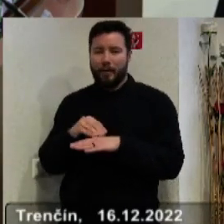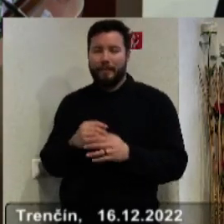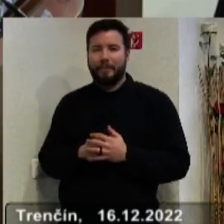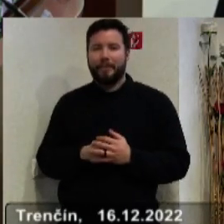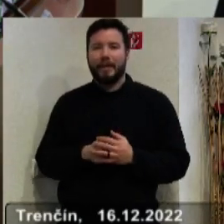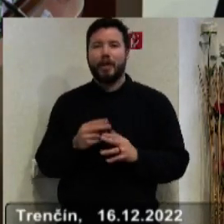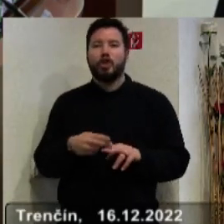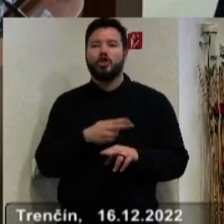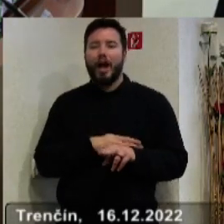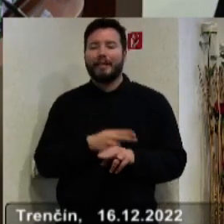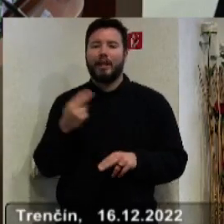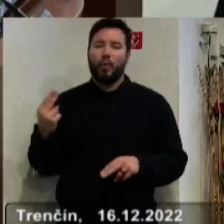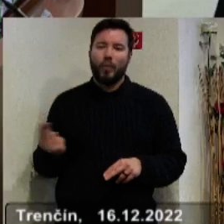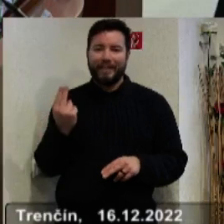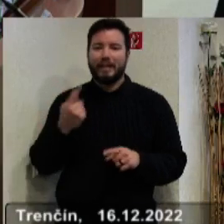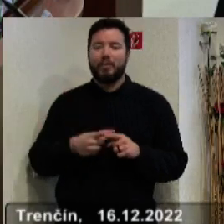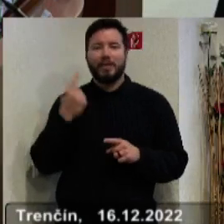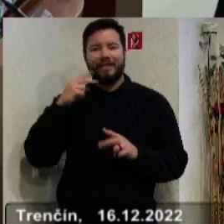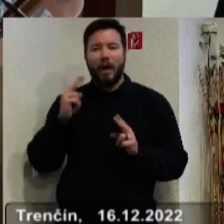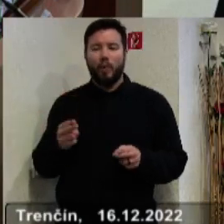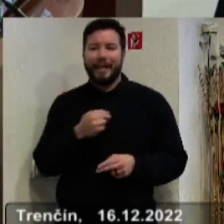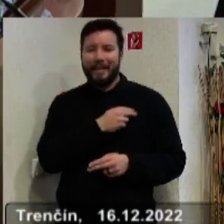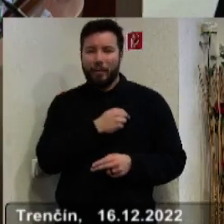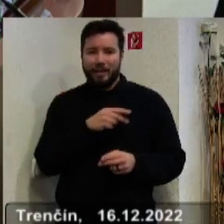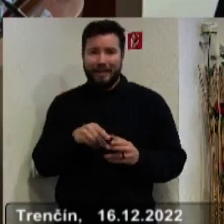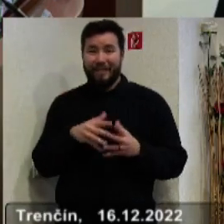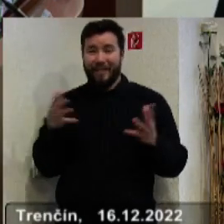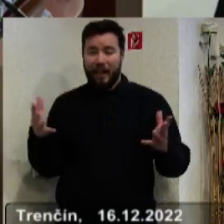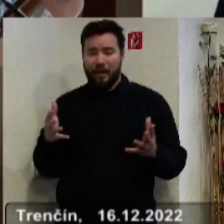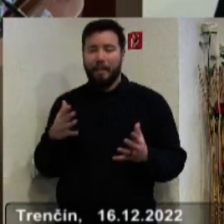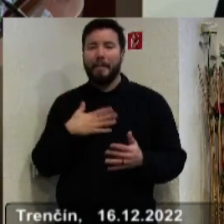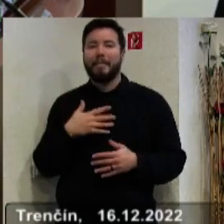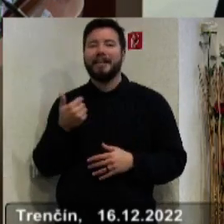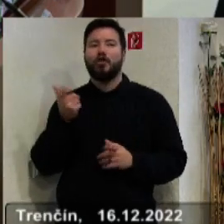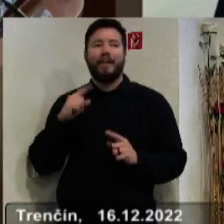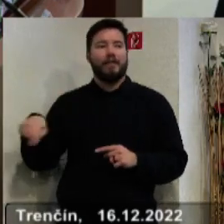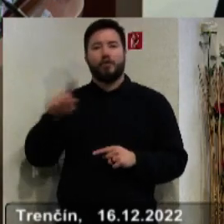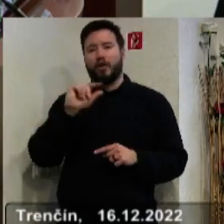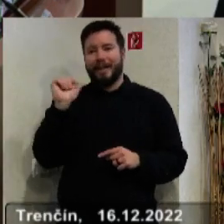Štátnych, univerzitných a fakultných nemocnic tzv. veľkých nemocnic máme na Slovensku 11.